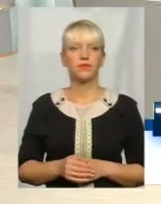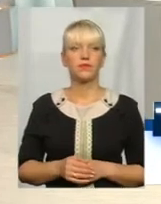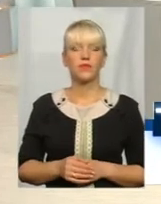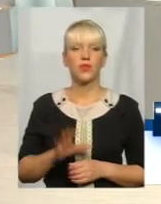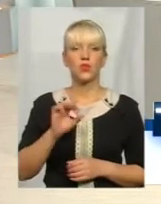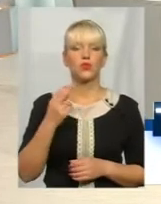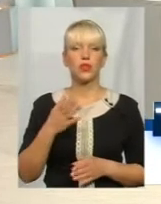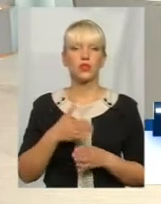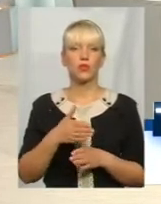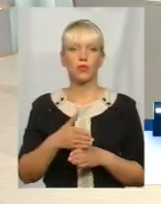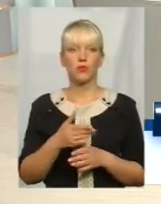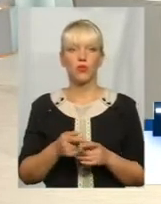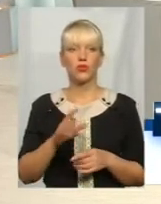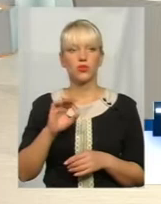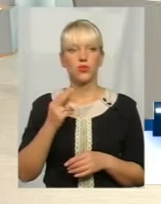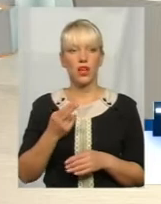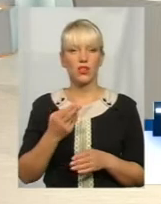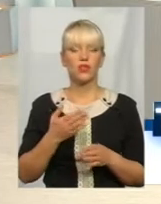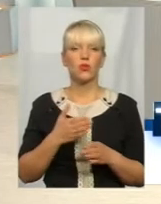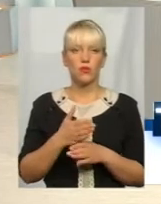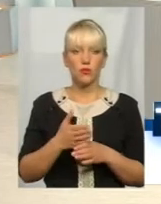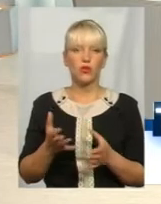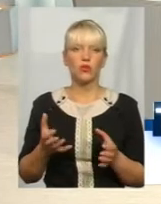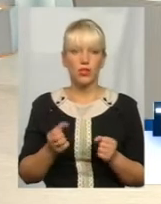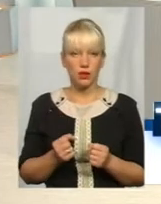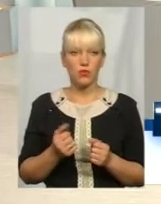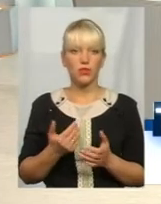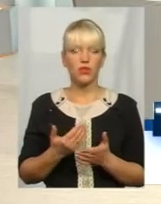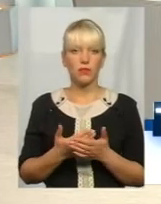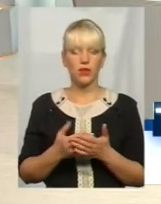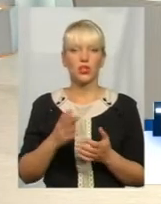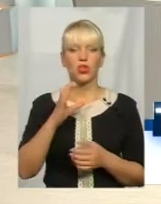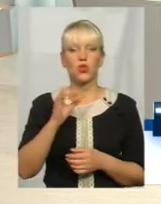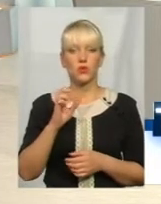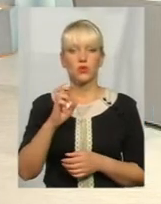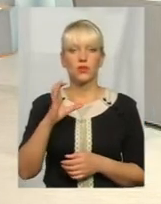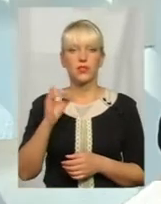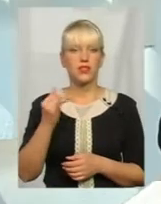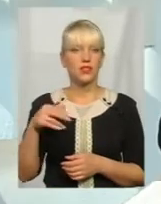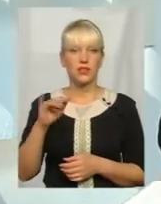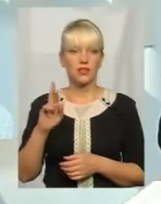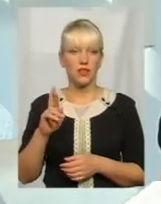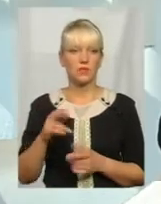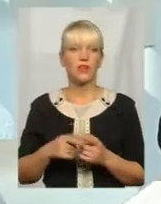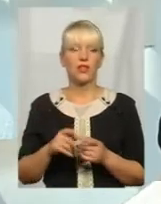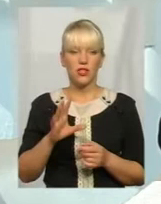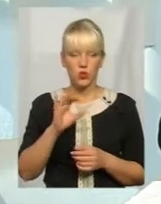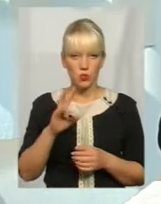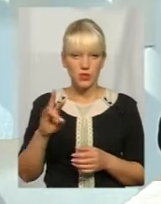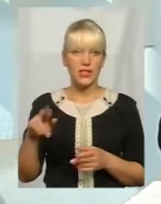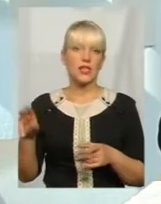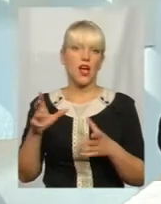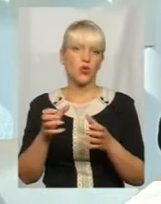Соціальні допомоги, якраз соціальні допомоги, і отримують, наприклад, ті же субсидії. Звичайно, отримують і